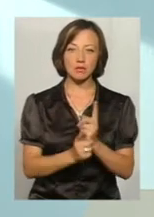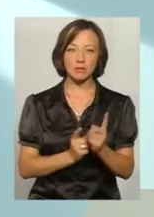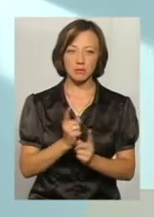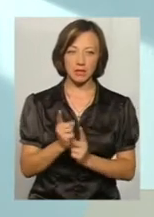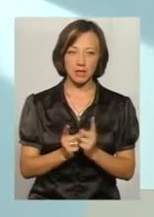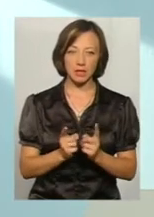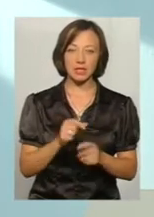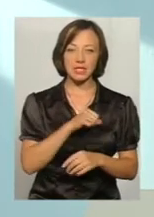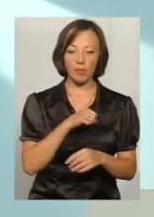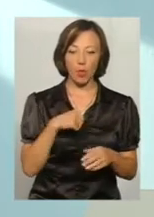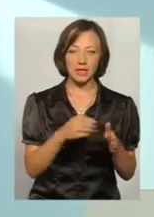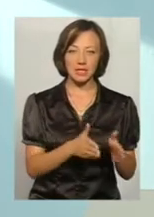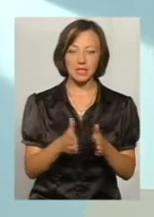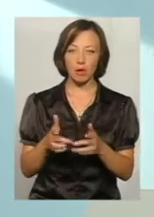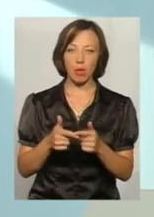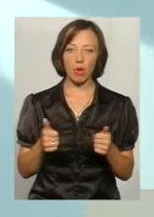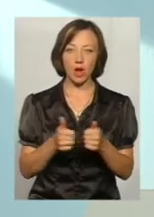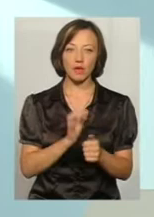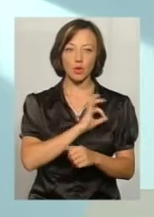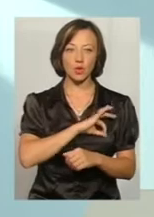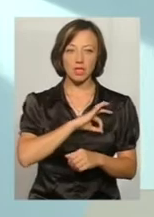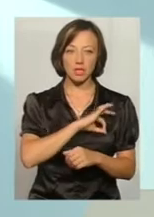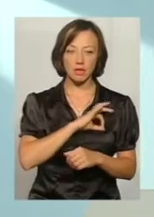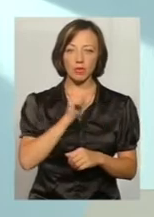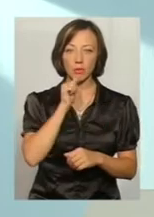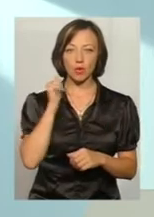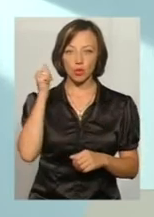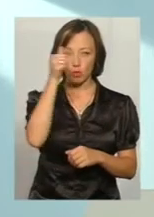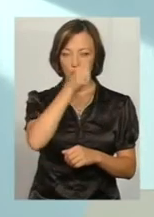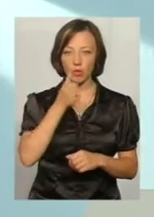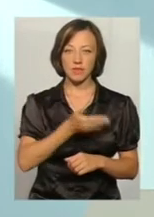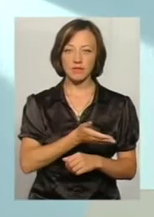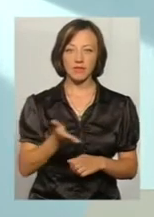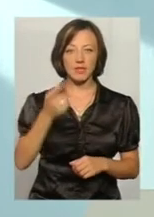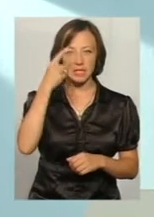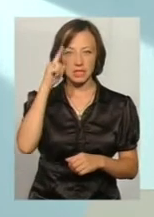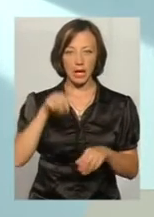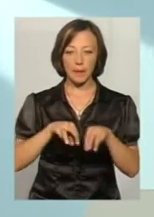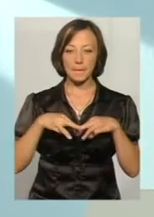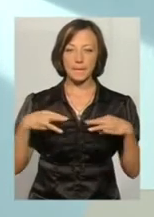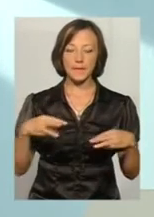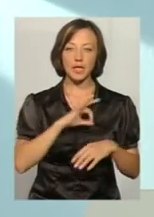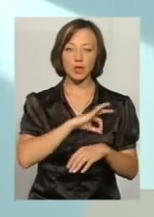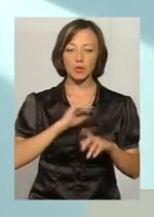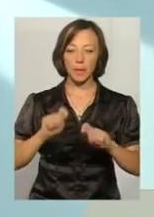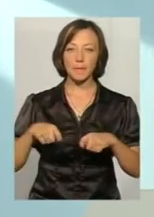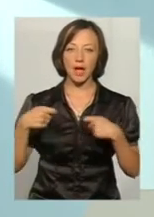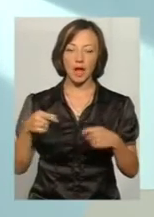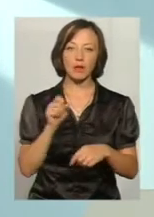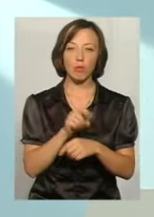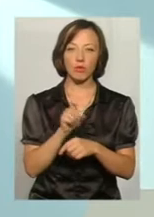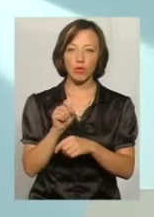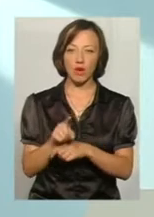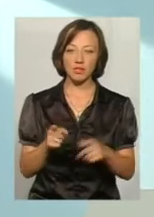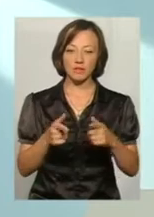самої системи органів юстиції. Зокрема, в минулому році, ви знаєте, Мінюстом були передані повноваження у